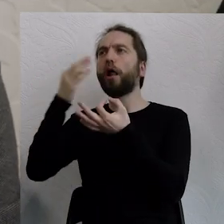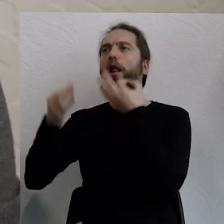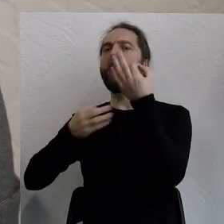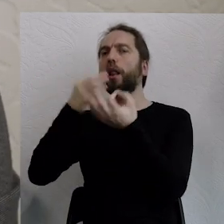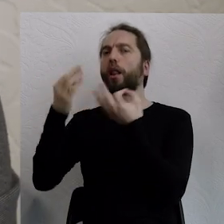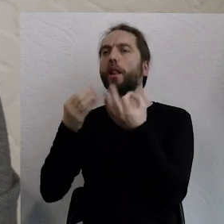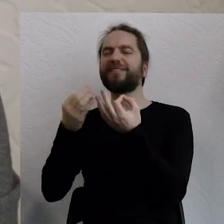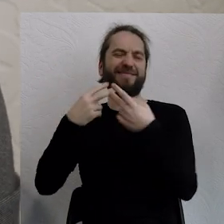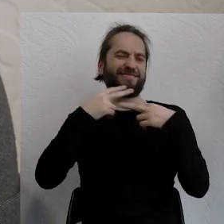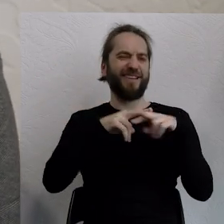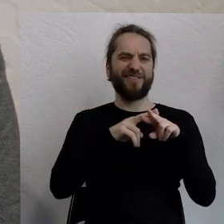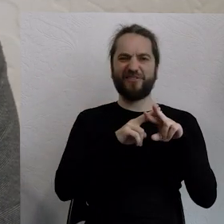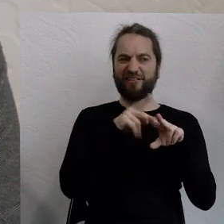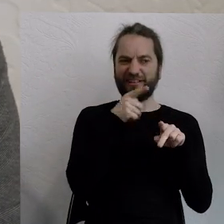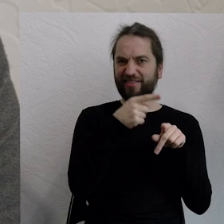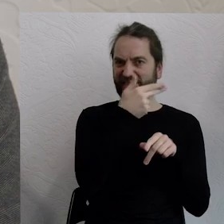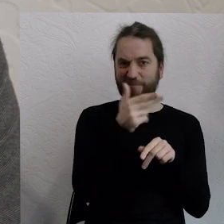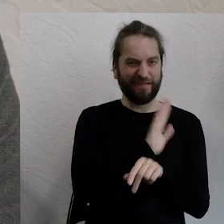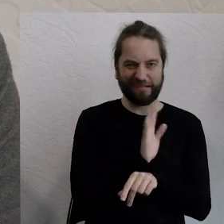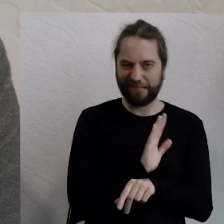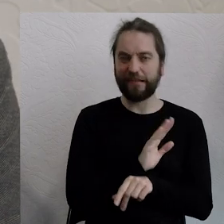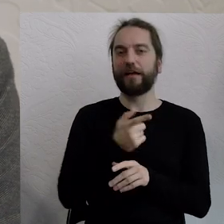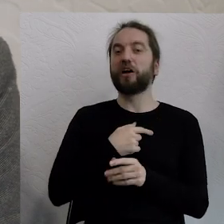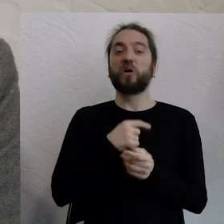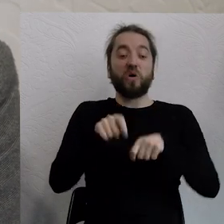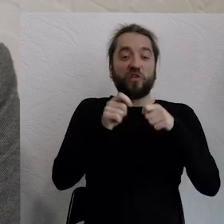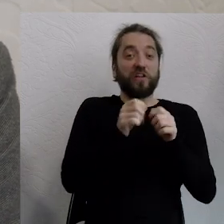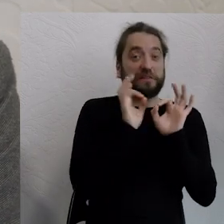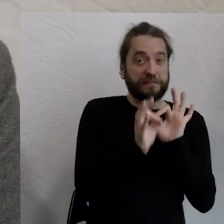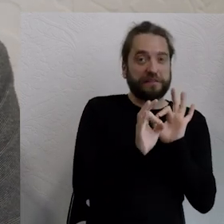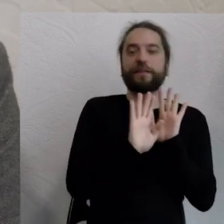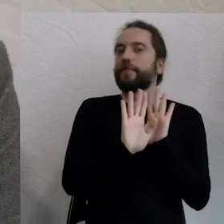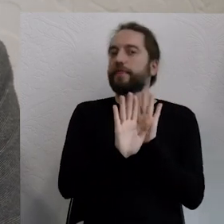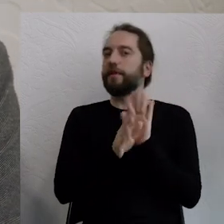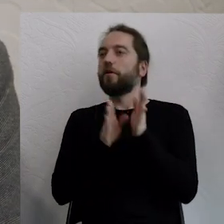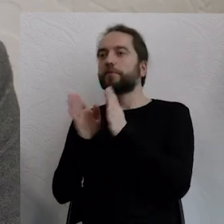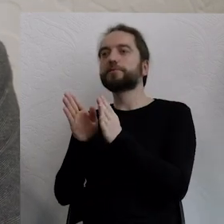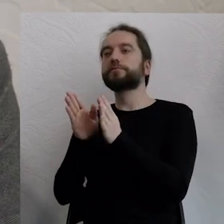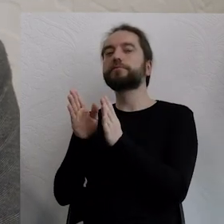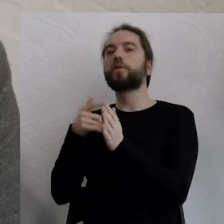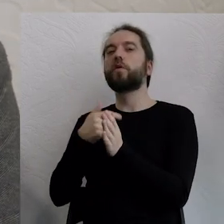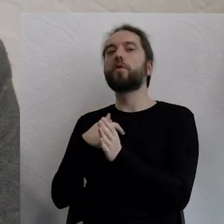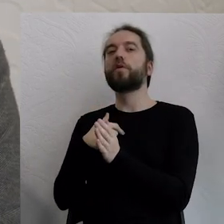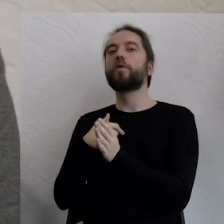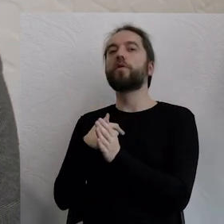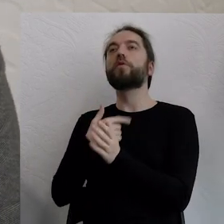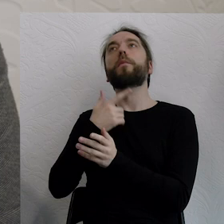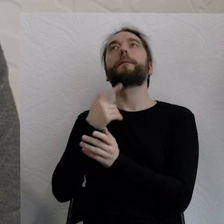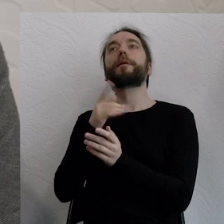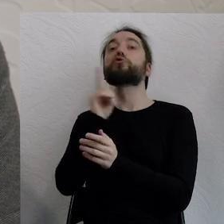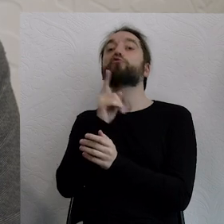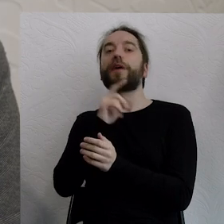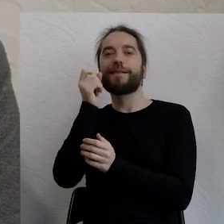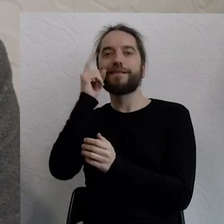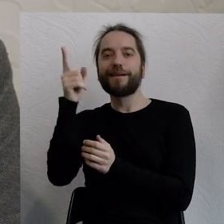nie o narzędziach, nie o jakichś konkretnych rozwiązaniach, tylko zaczął mówić o tym, jak będziemy mówić o sztucznej